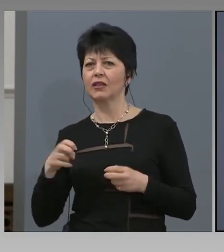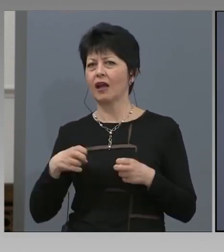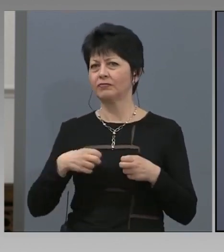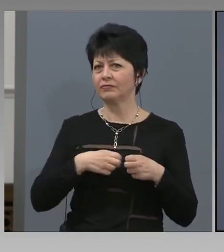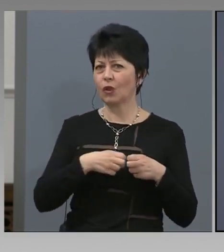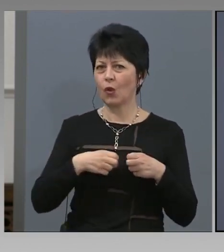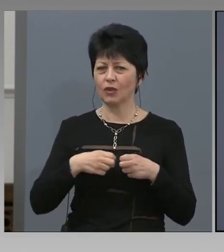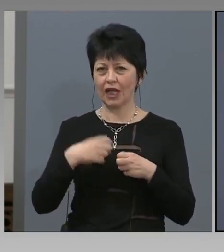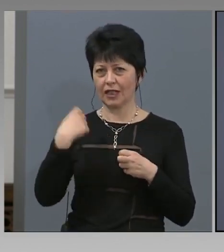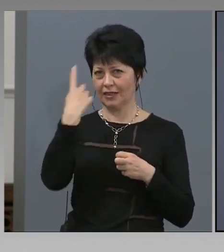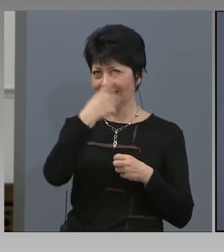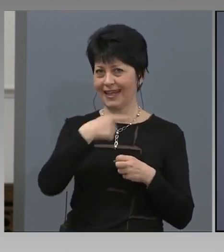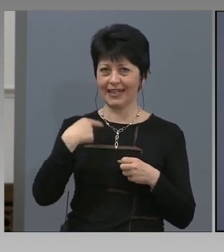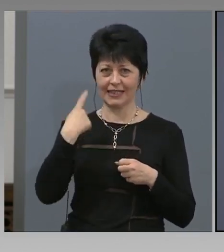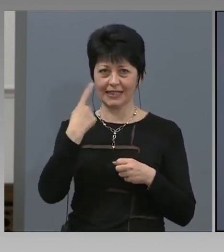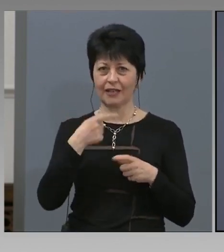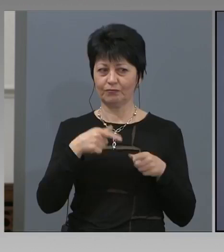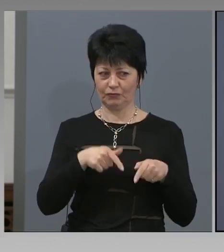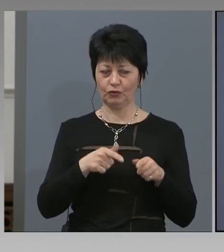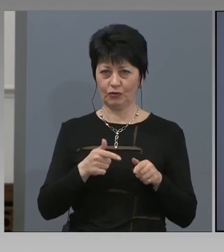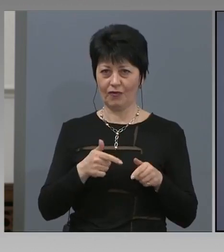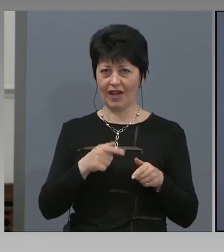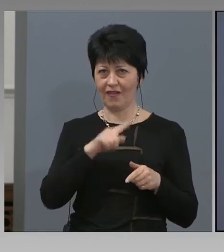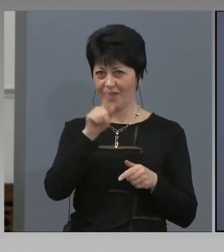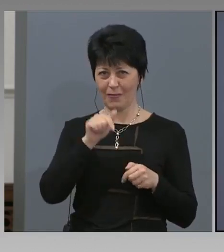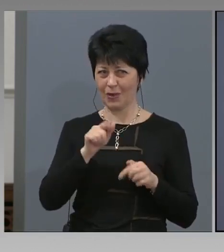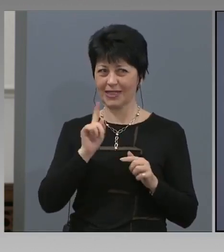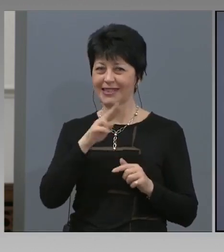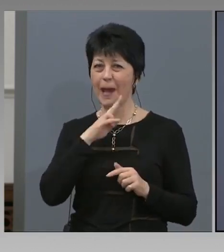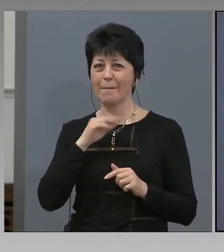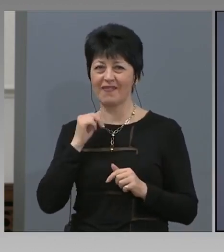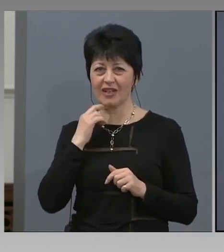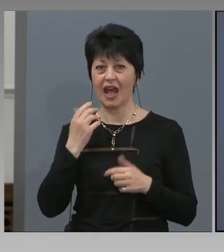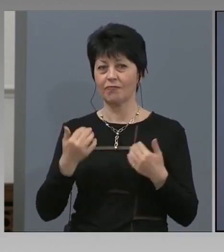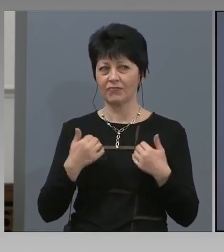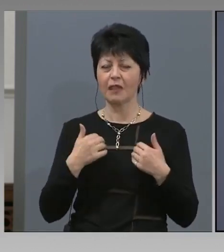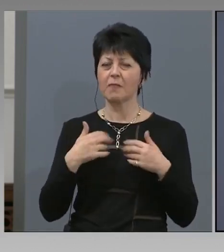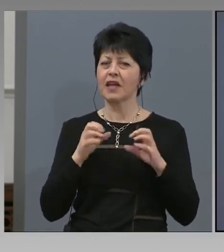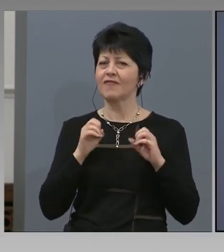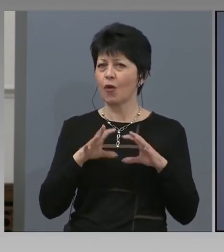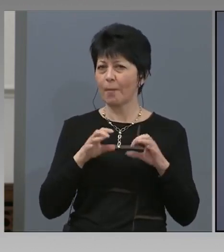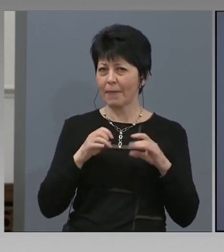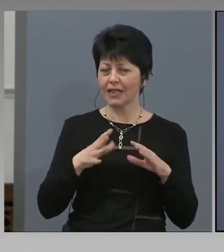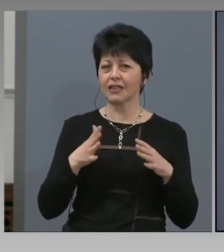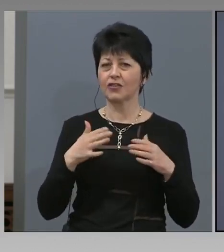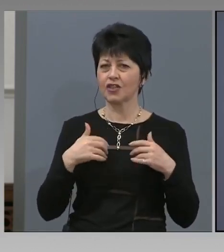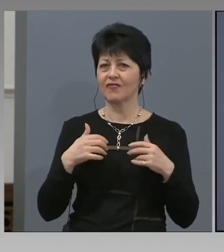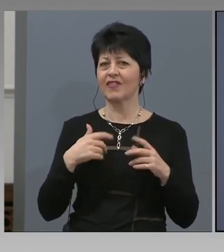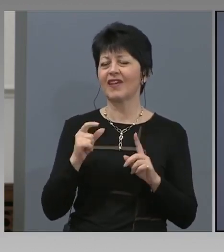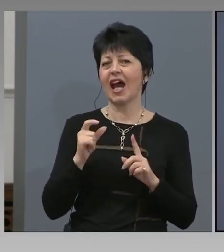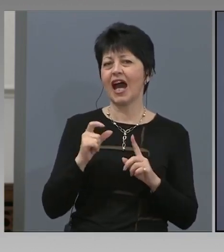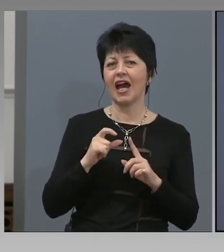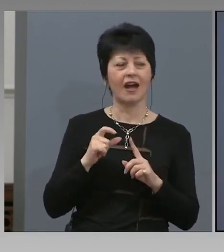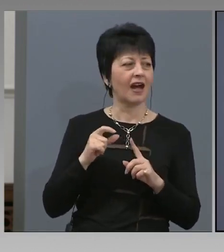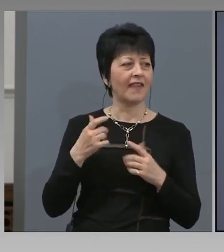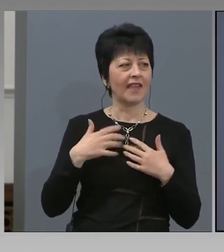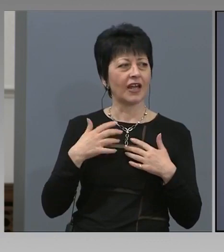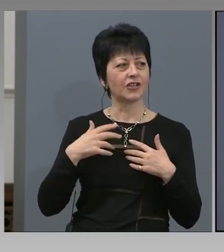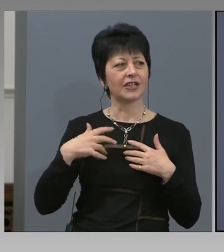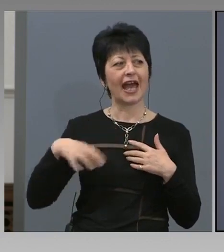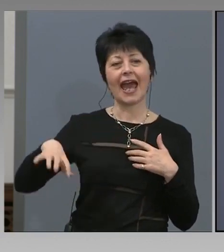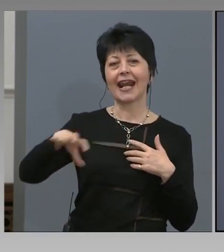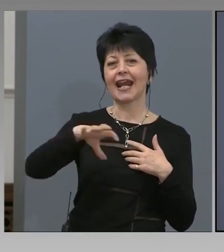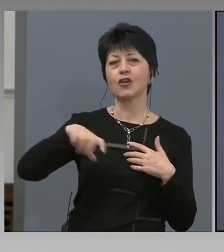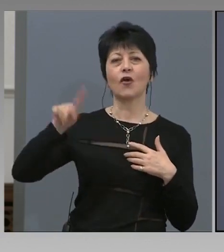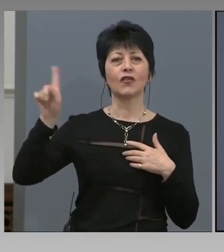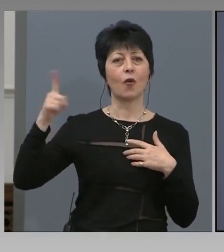това беше за Медаре, нали така? Нашите данни са, че в няколко районни управления, няма да ги назовавам по номера, има по 80